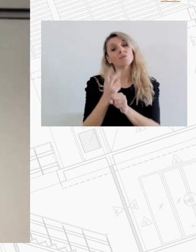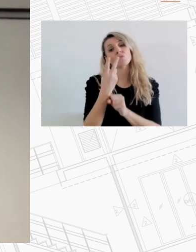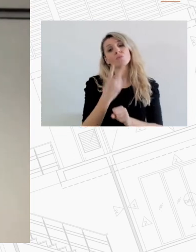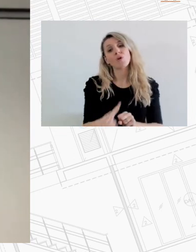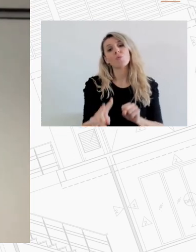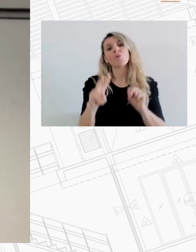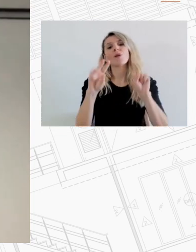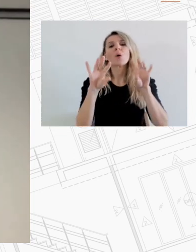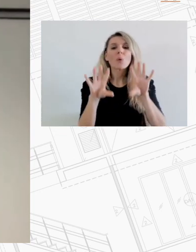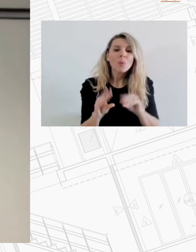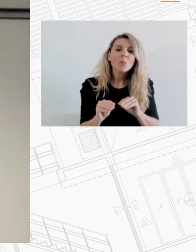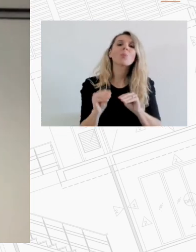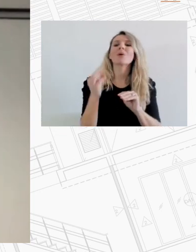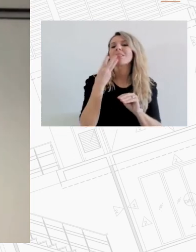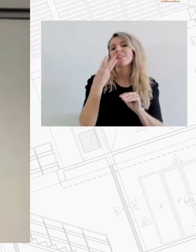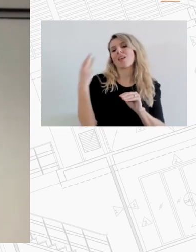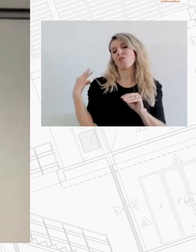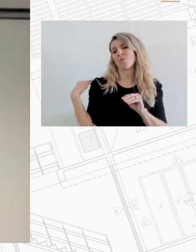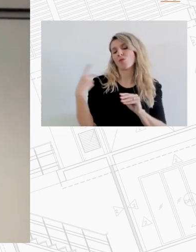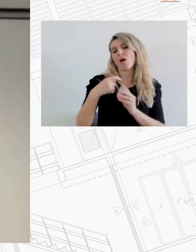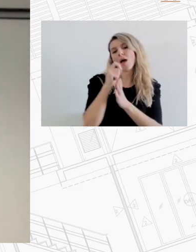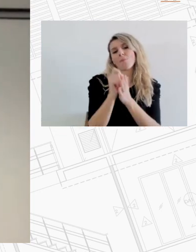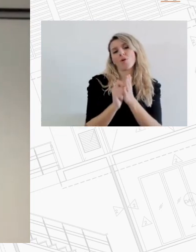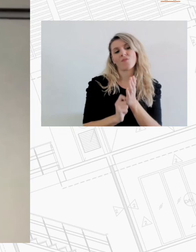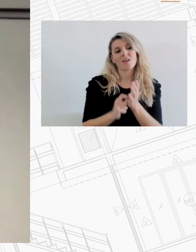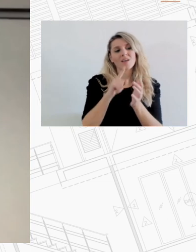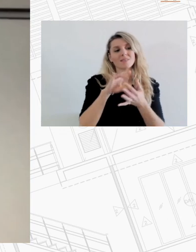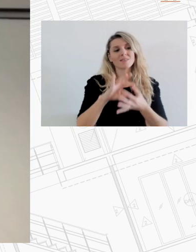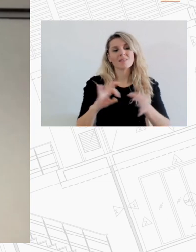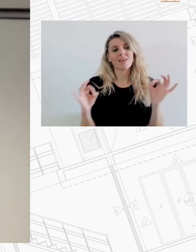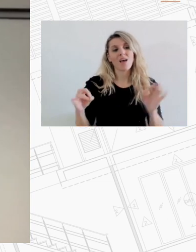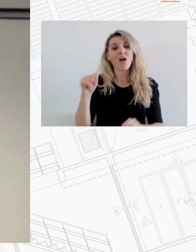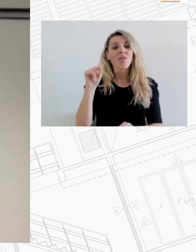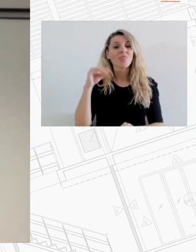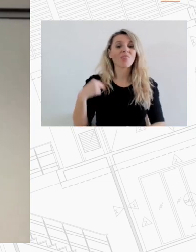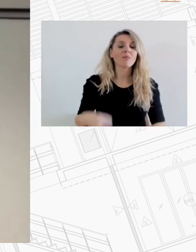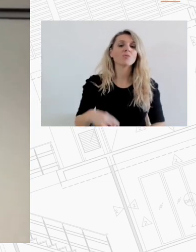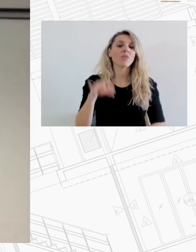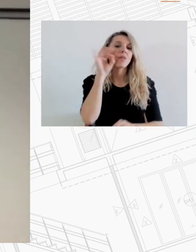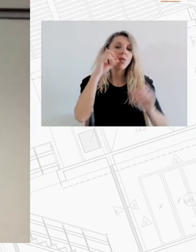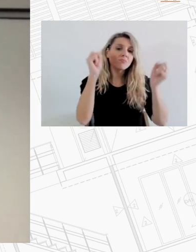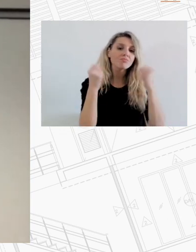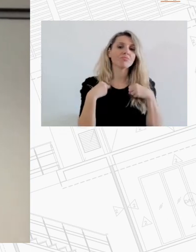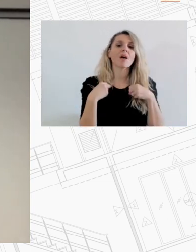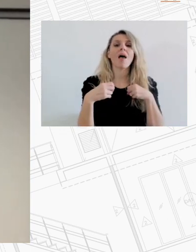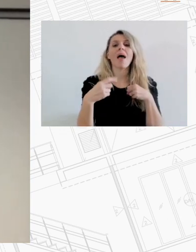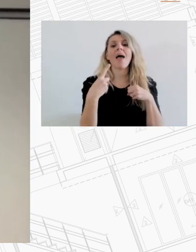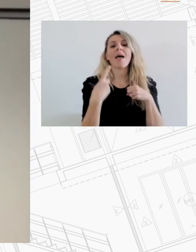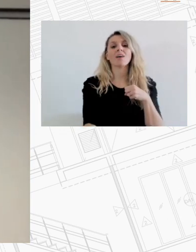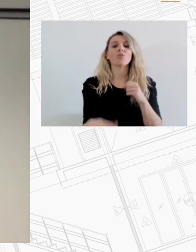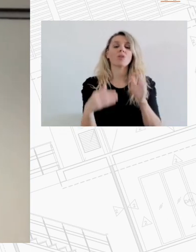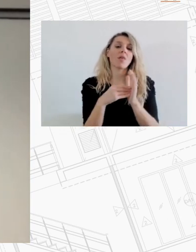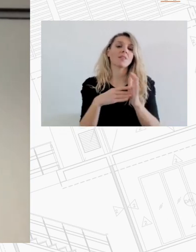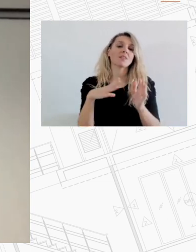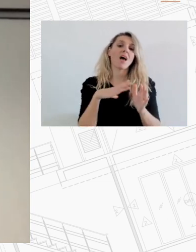τριών ας πούμε τελευταίων απογραφών ο Δήμος Θεσσαλονίκης έχασε περίπου 100.000 κόσμο 100.000 άνθρωποι